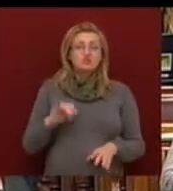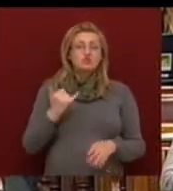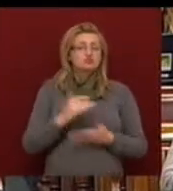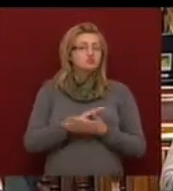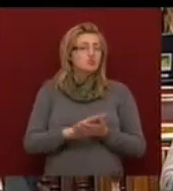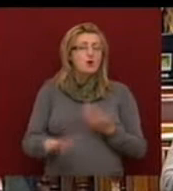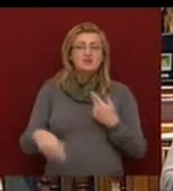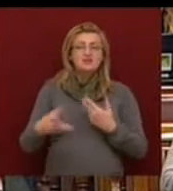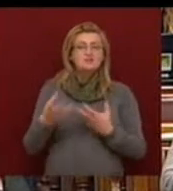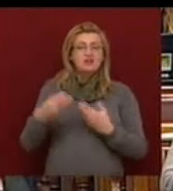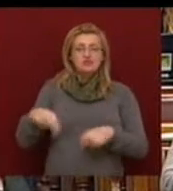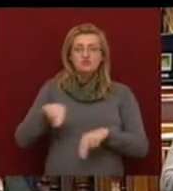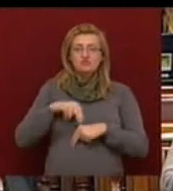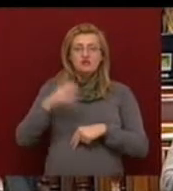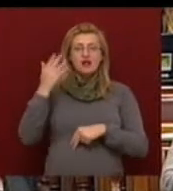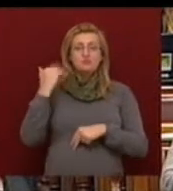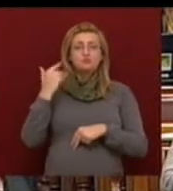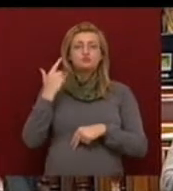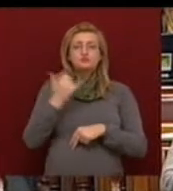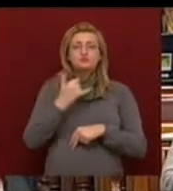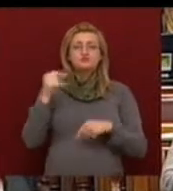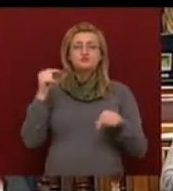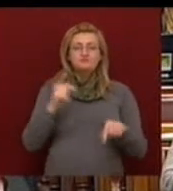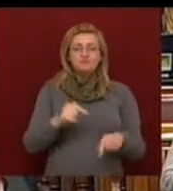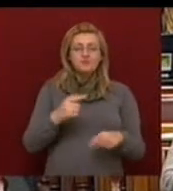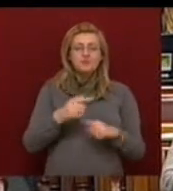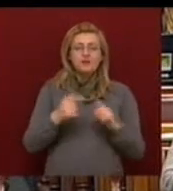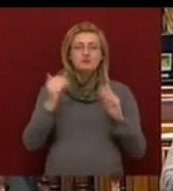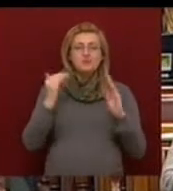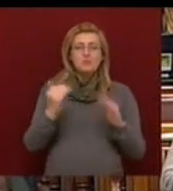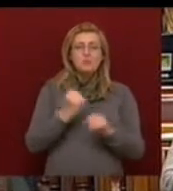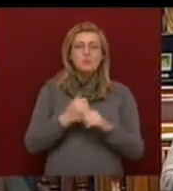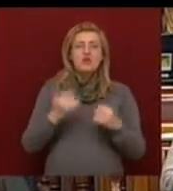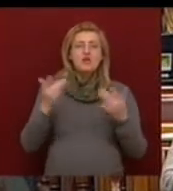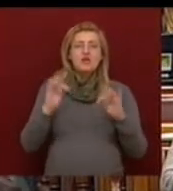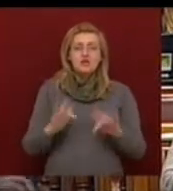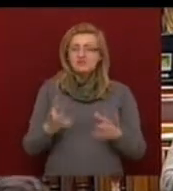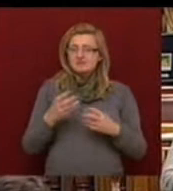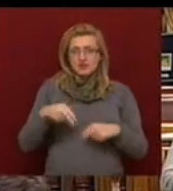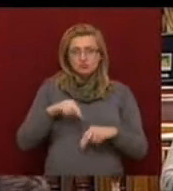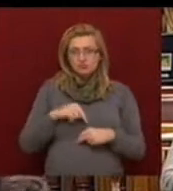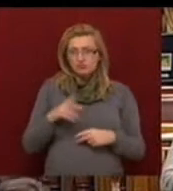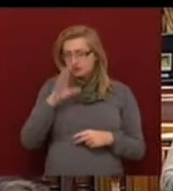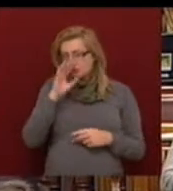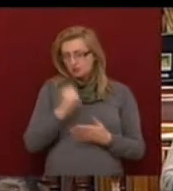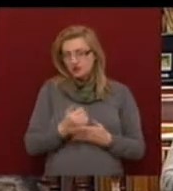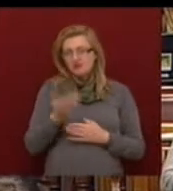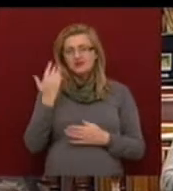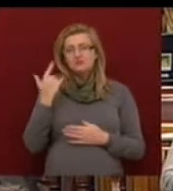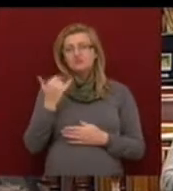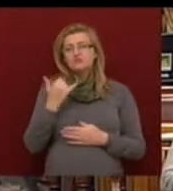vissza nem szereztük az elmúlt két évtizedben a másfél millió munkahelyet. Kudarc volt az elmúlt húsz év